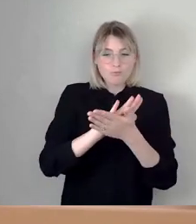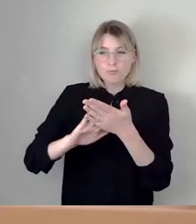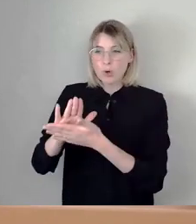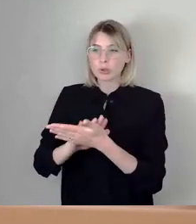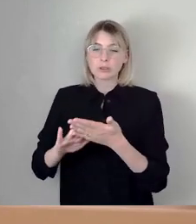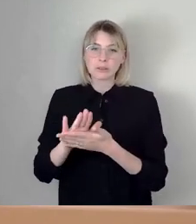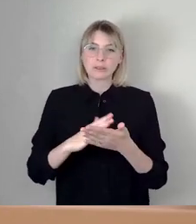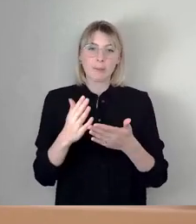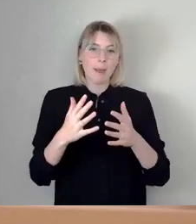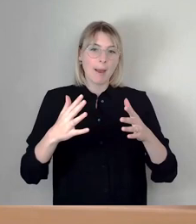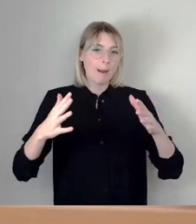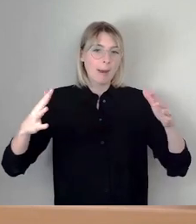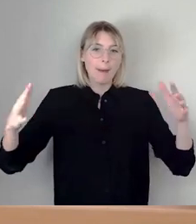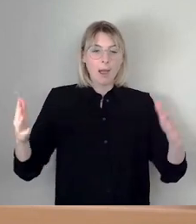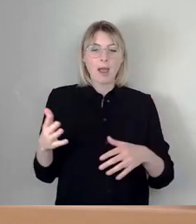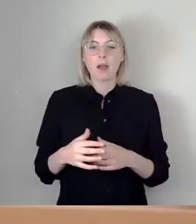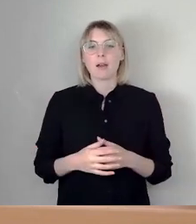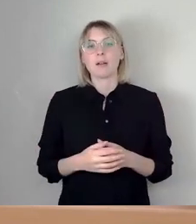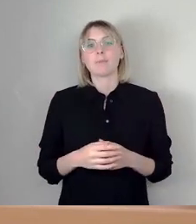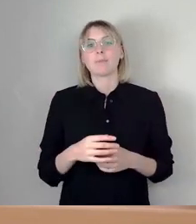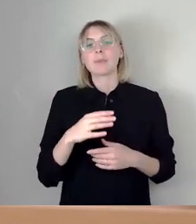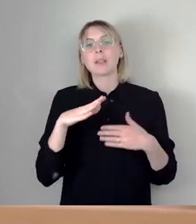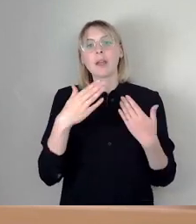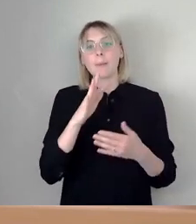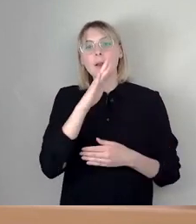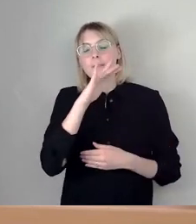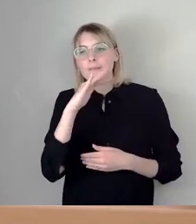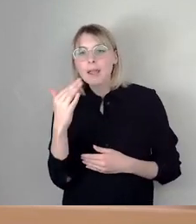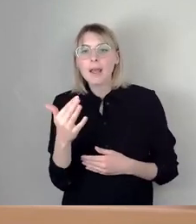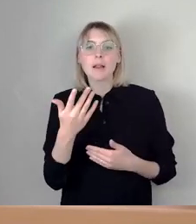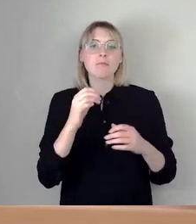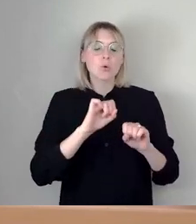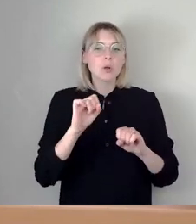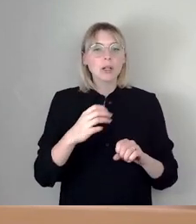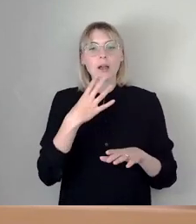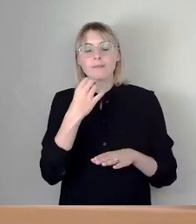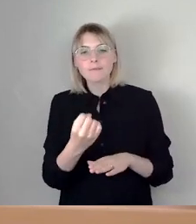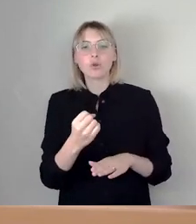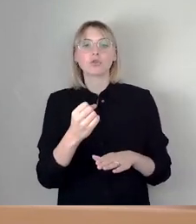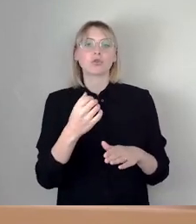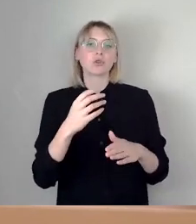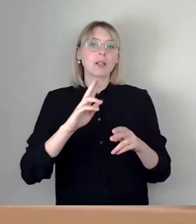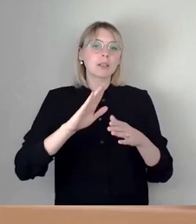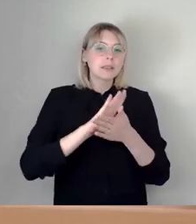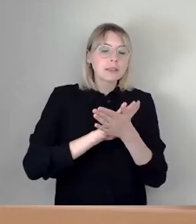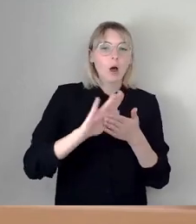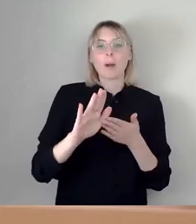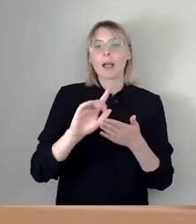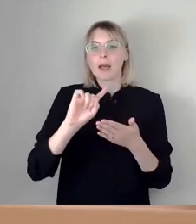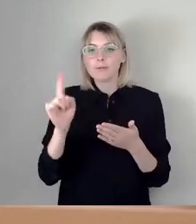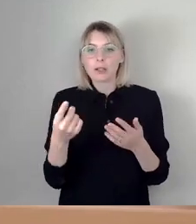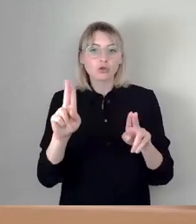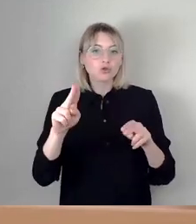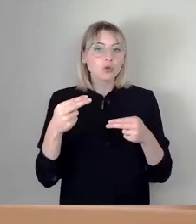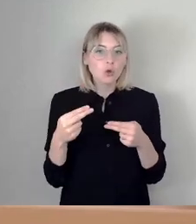Jahren. Es gibt viele Beiträge, um die Sauberkeit wiederherzustellen, genügend zu gewährleisten. Alles, was wir